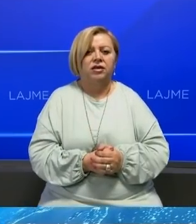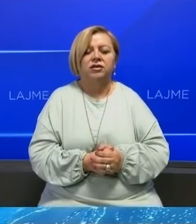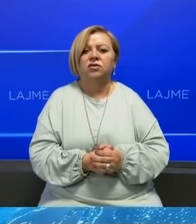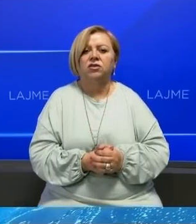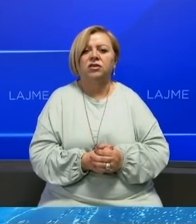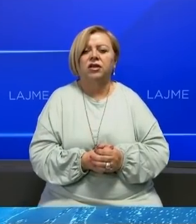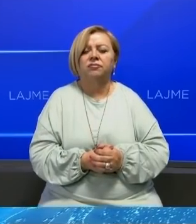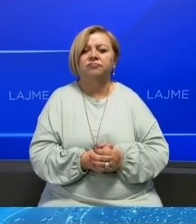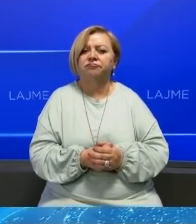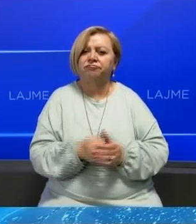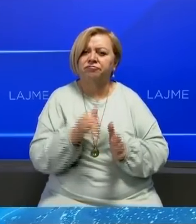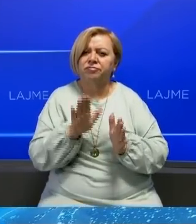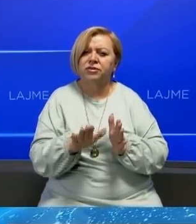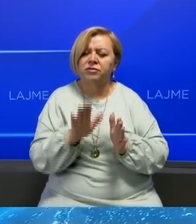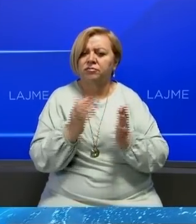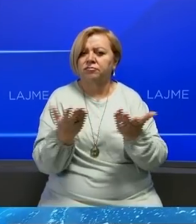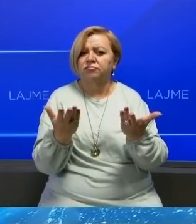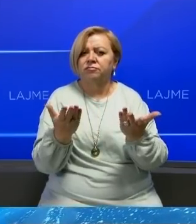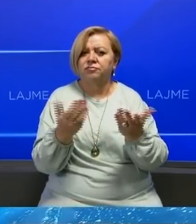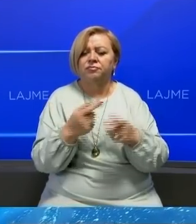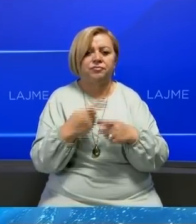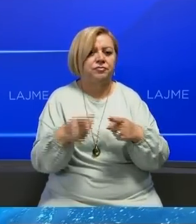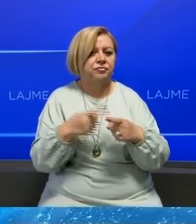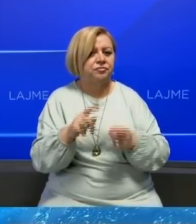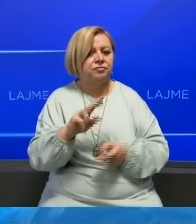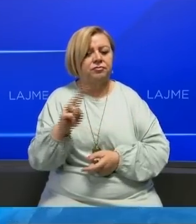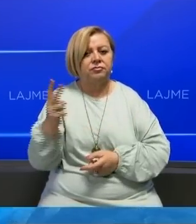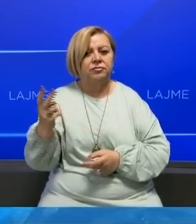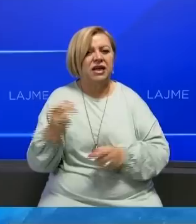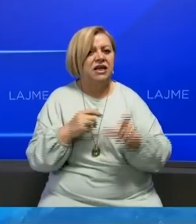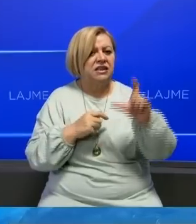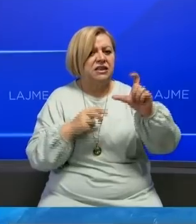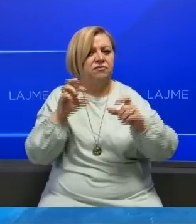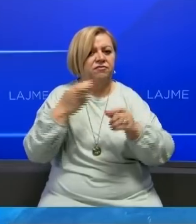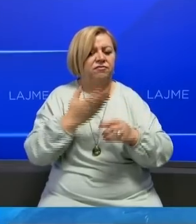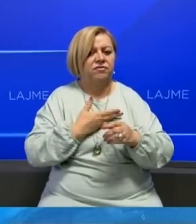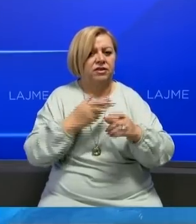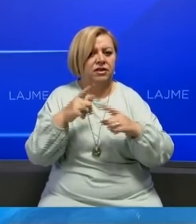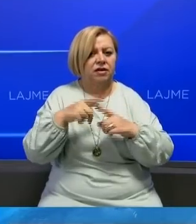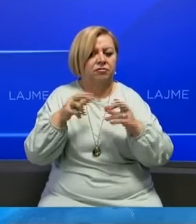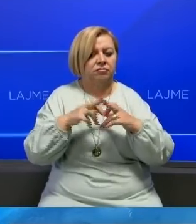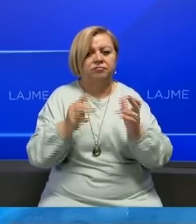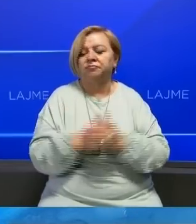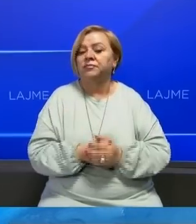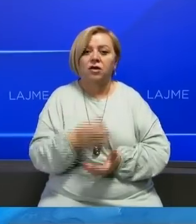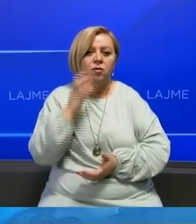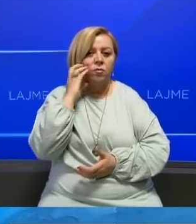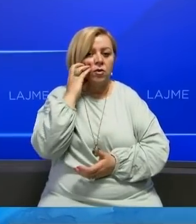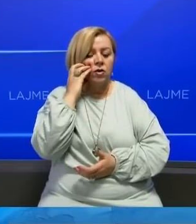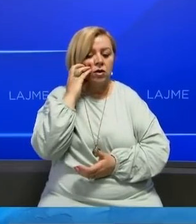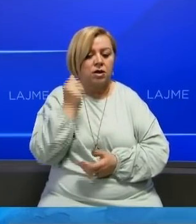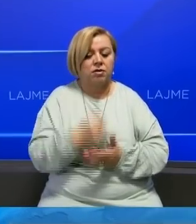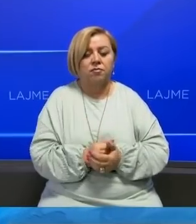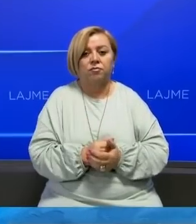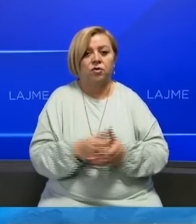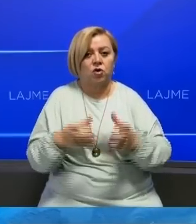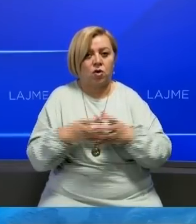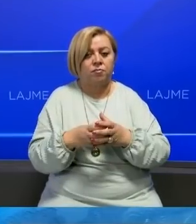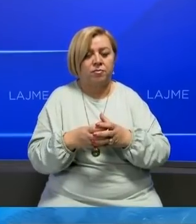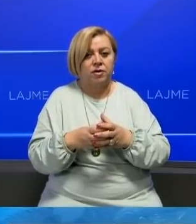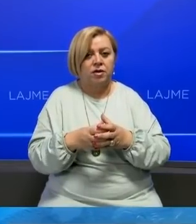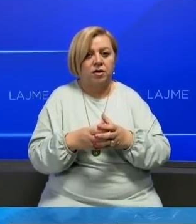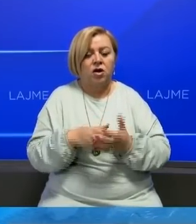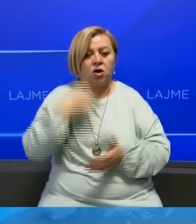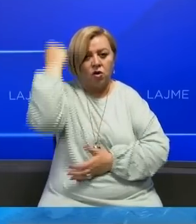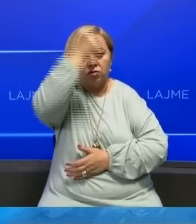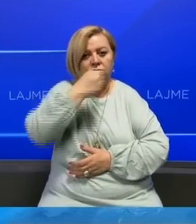që është një njohesh me qështë të qëftas edhe qëftas. E në Bruxelles, derisa palja Kosovare me ndërmjëcimin